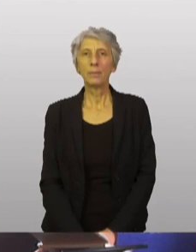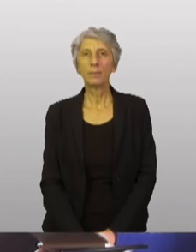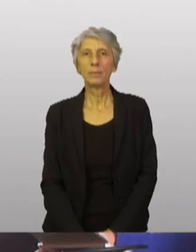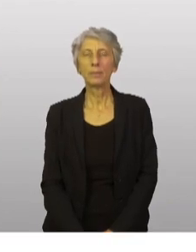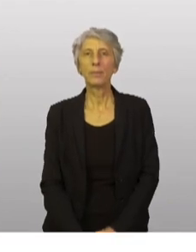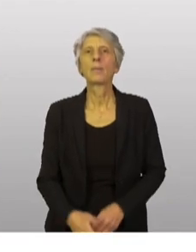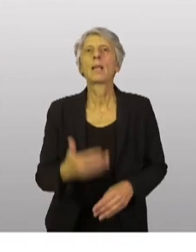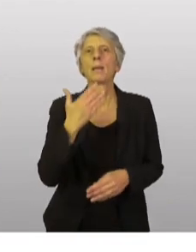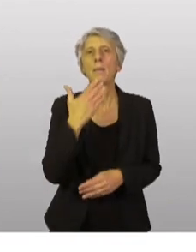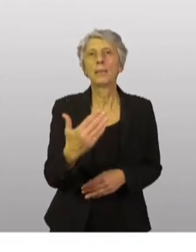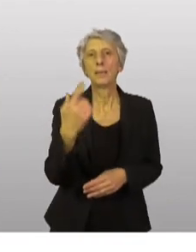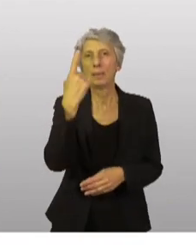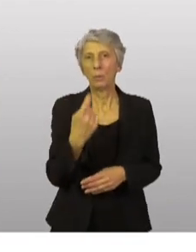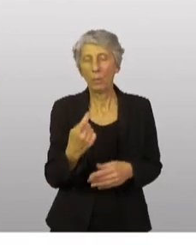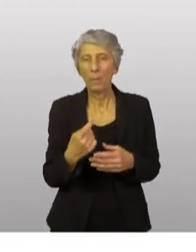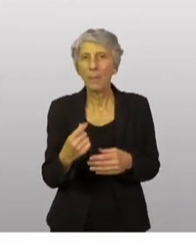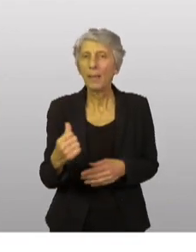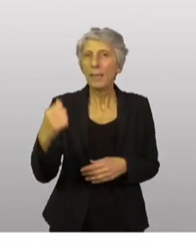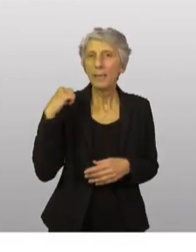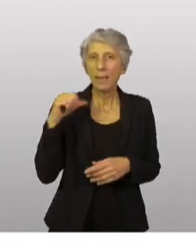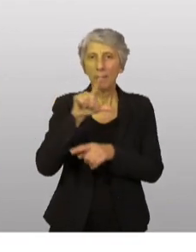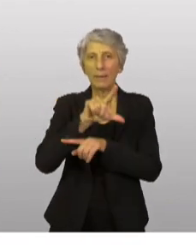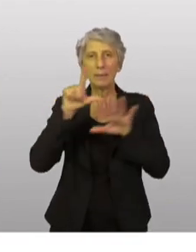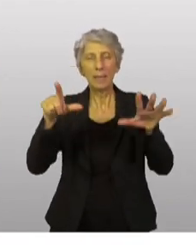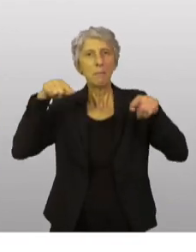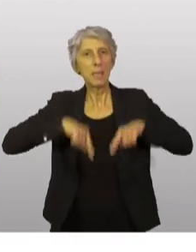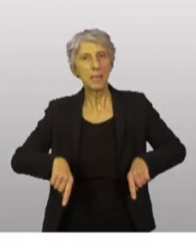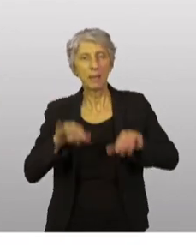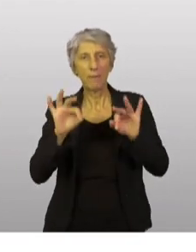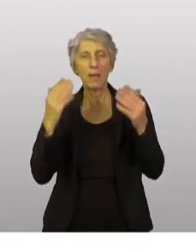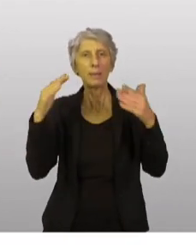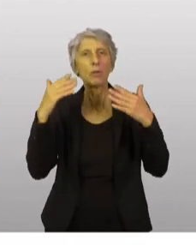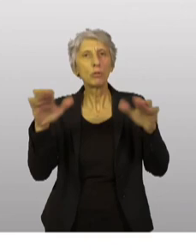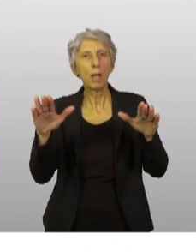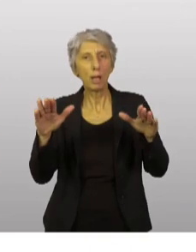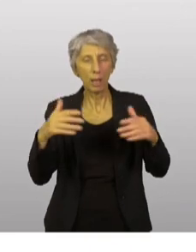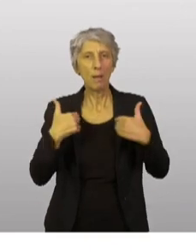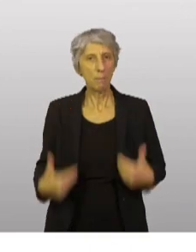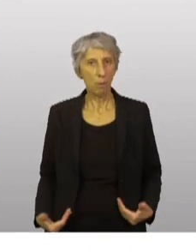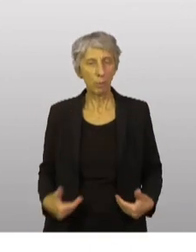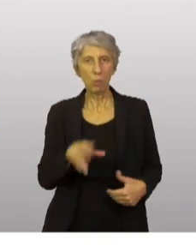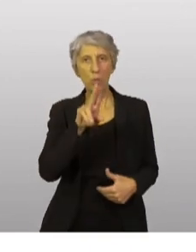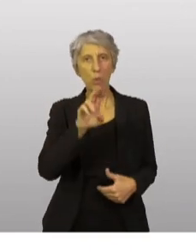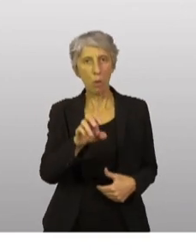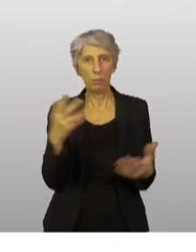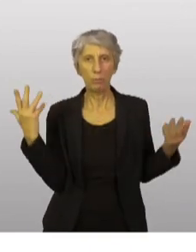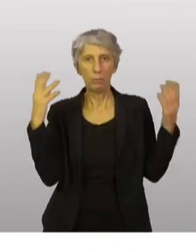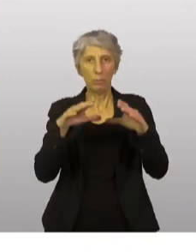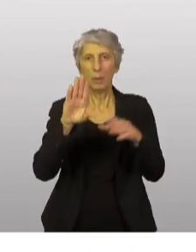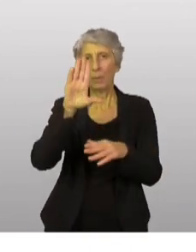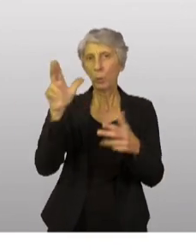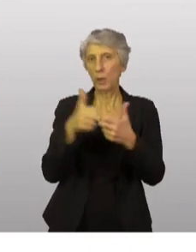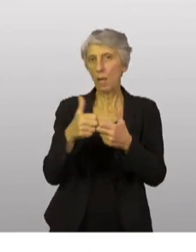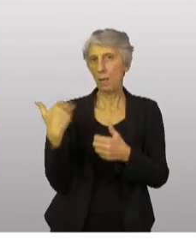Merci de votre question, monsieur. Hier, les 27 ministres des Affaires étrangères des États membres de l'Union européenne étaient réunis à Bruxelles. Nous avons